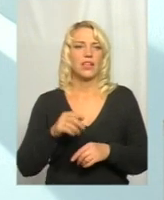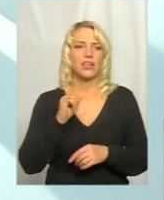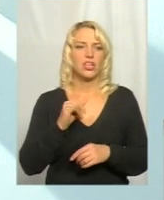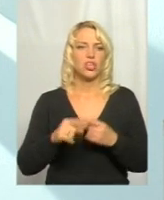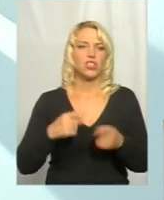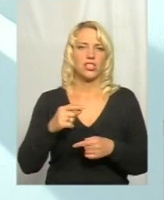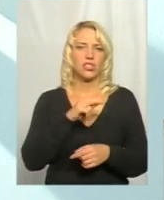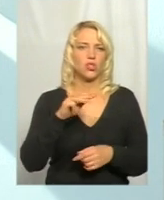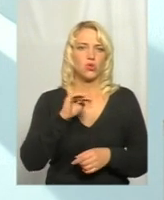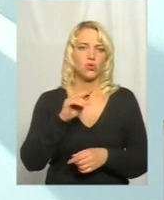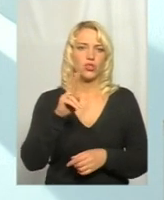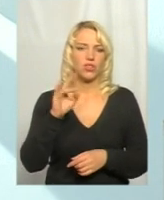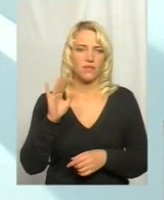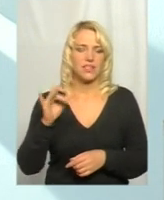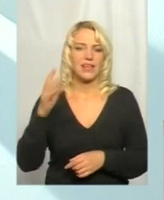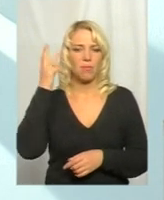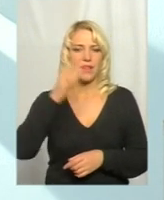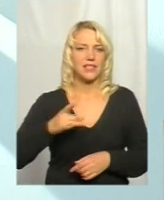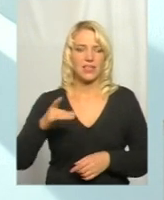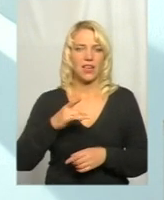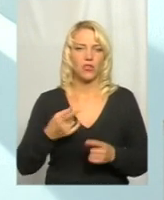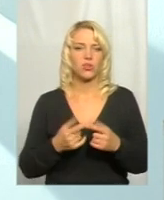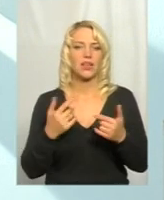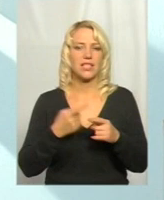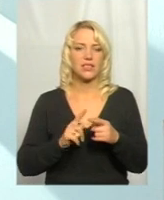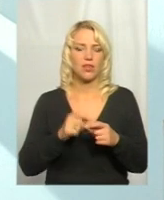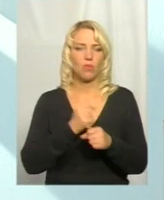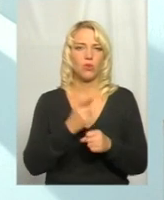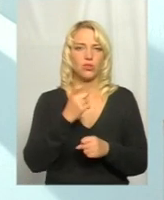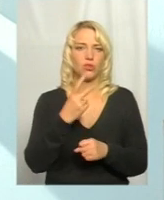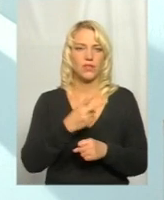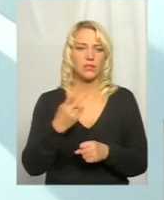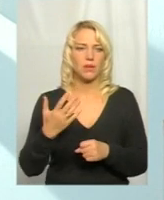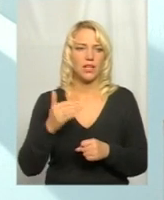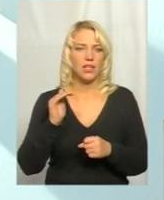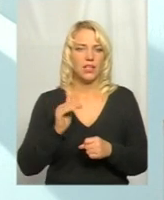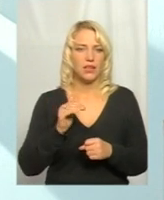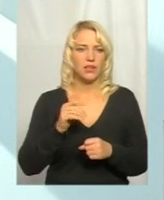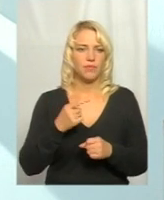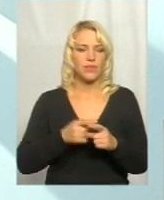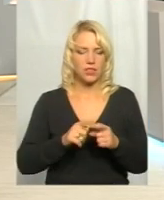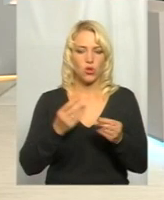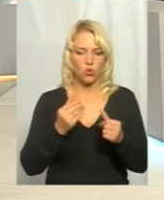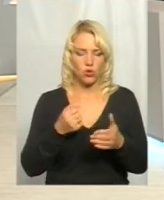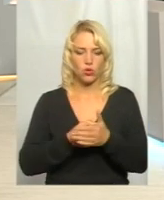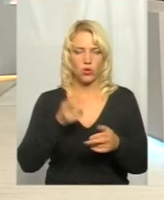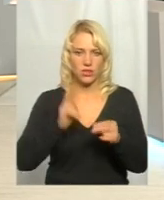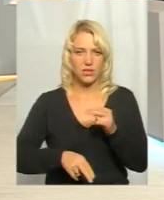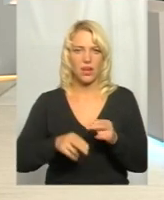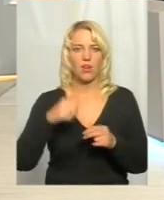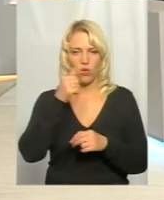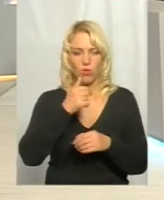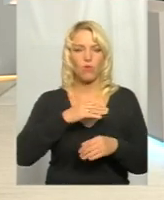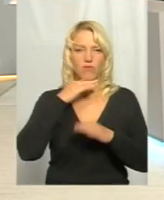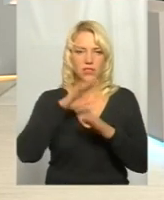Жучківці, це Хмельницький район. На ці роботи, отих 129 мільйонів, які ви очікуєте, вистачить? Достатньо, повністю достатньо, так.